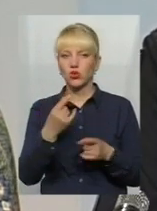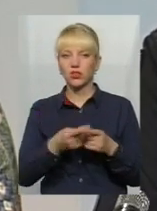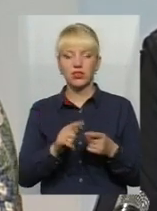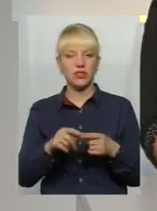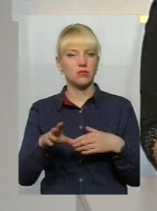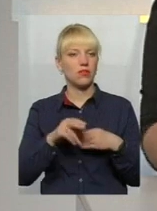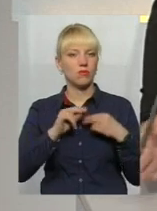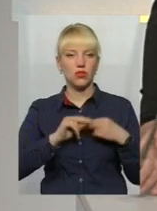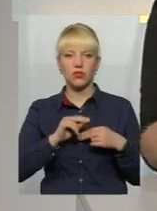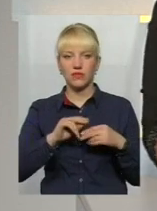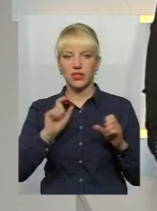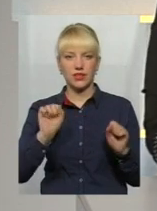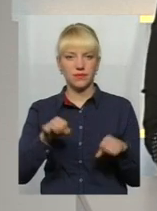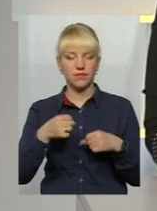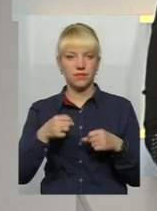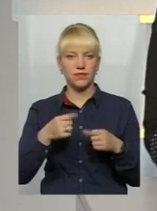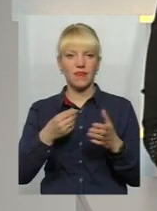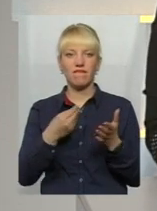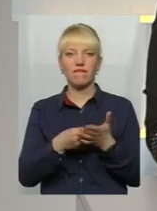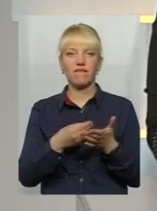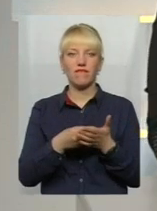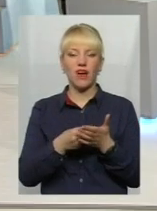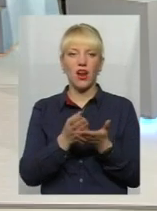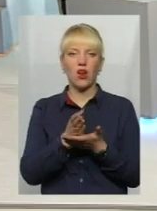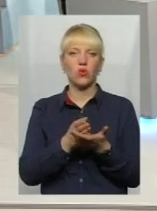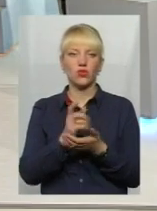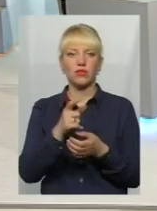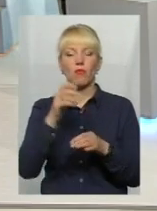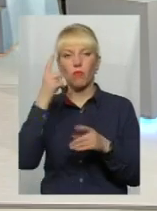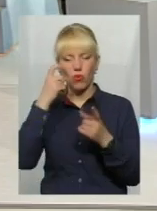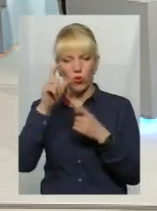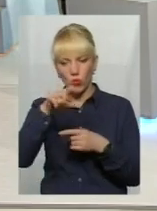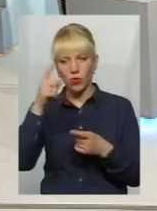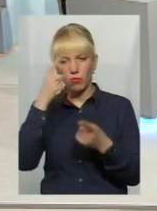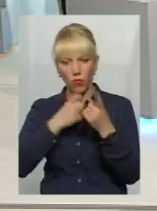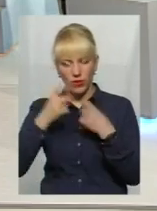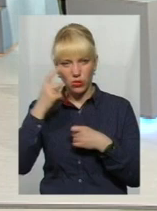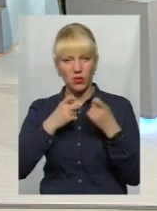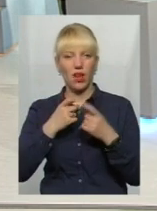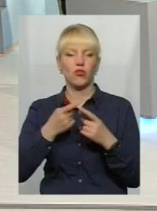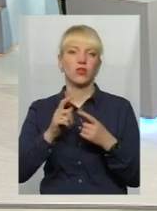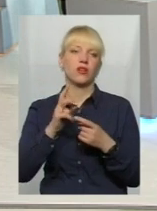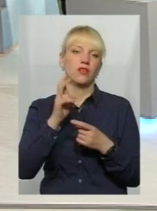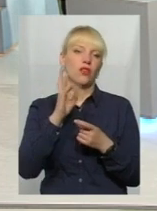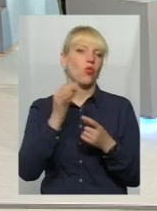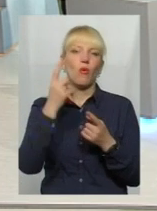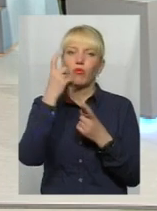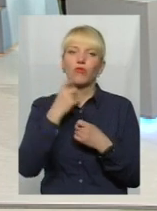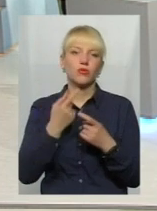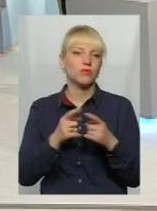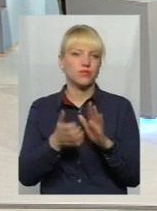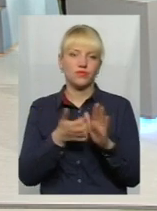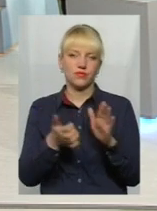Співпрацювати відмовляються, але в валюті кінуси... Так, але повідомляють про ці факти. Але повідомлення то не є лише доказовою